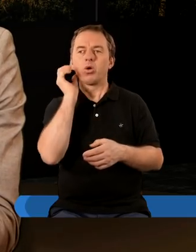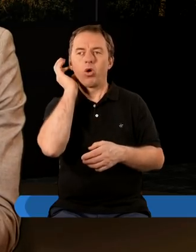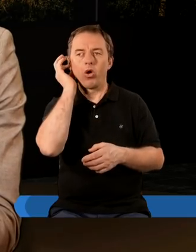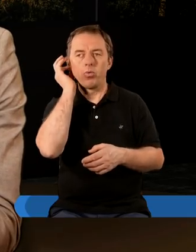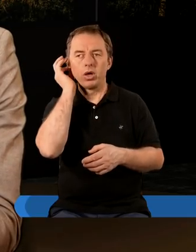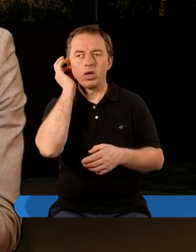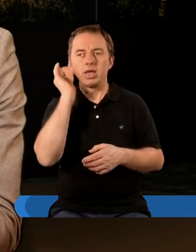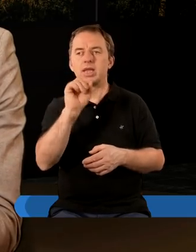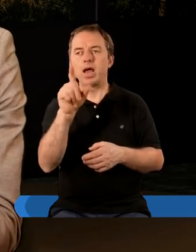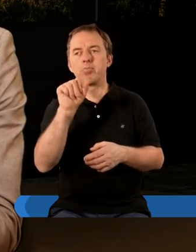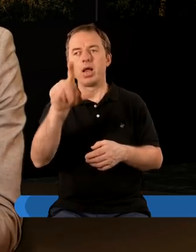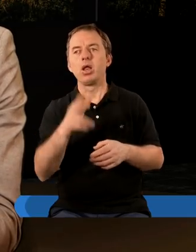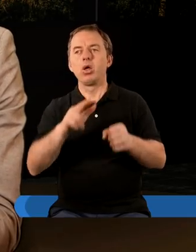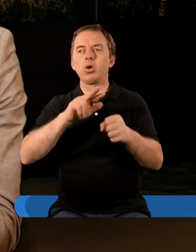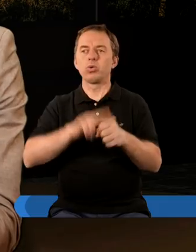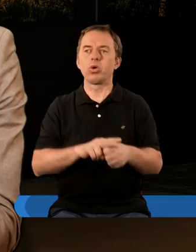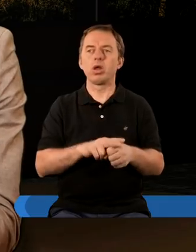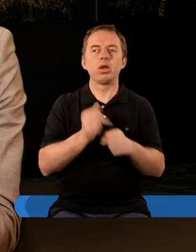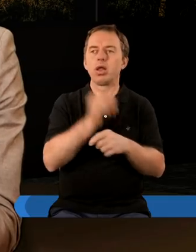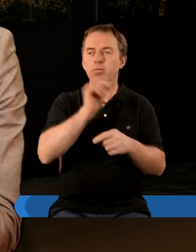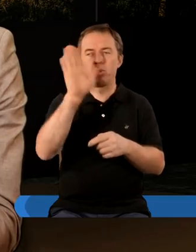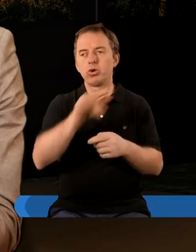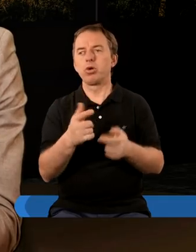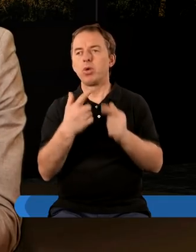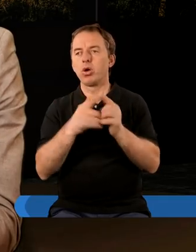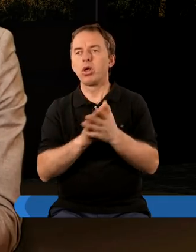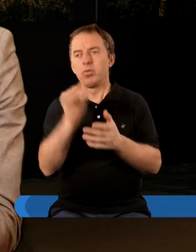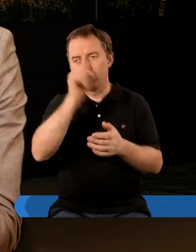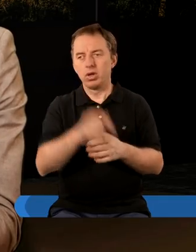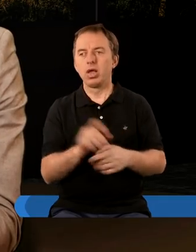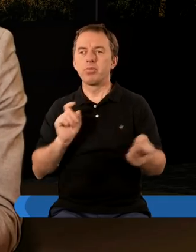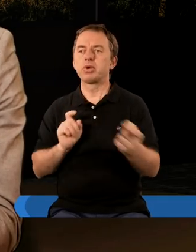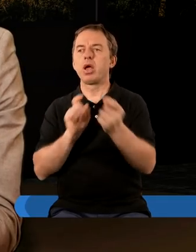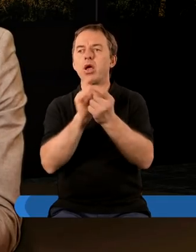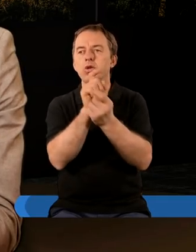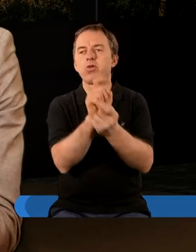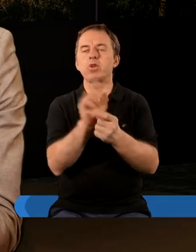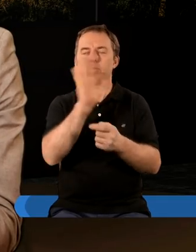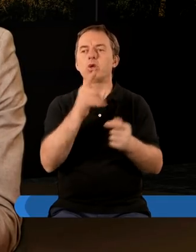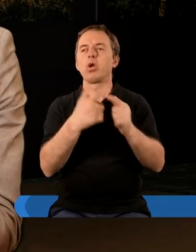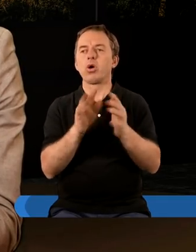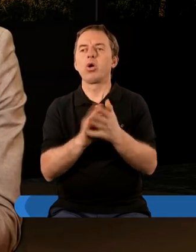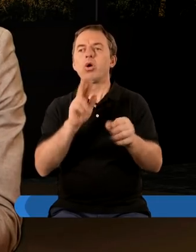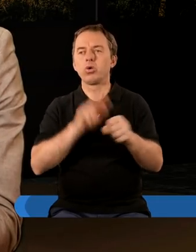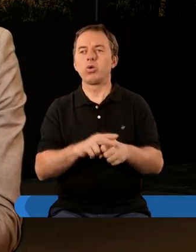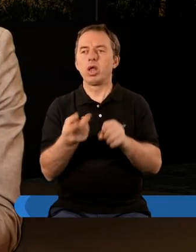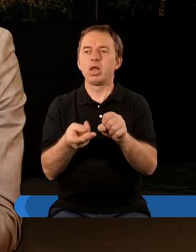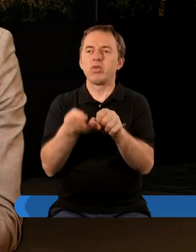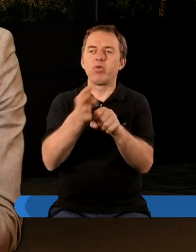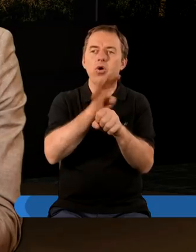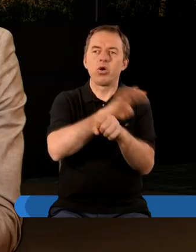kobietę Izabel, która już nie jest nazwana Bożym Kościołem, jest nazwana przeciwnikiem Bożego Kościoła, która